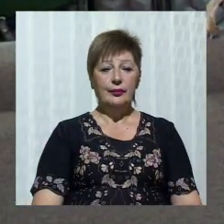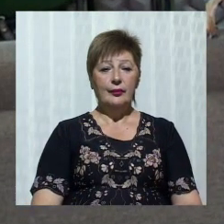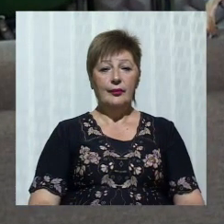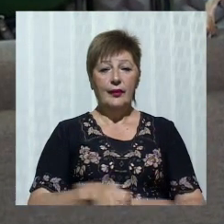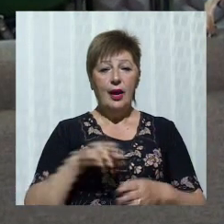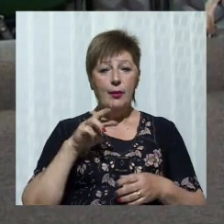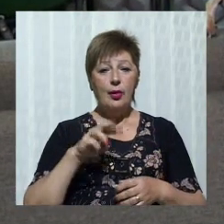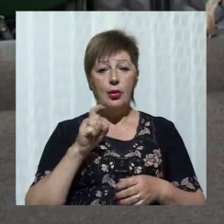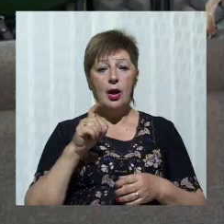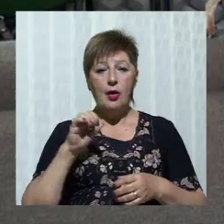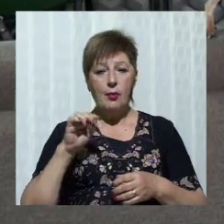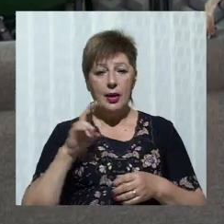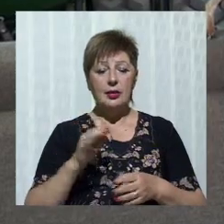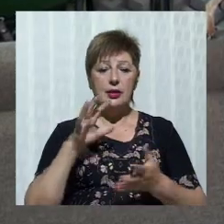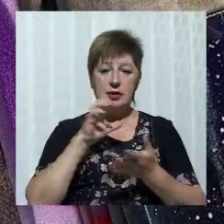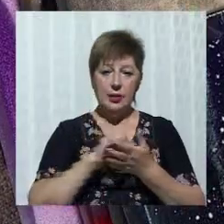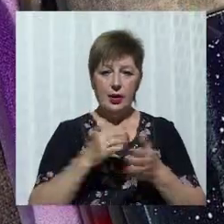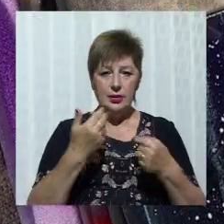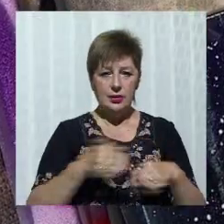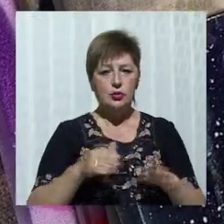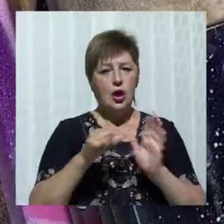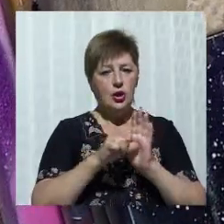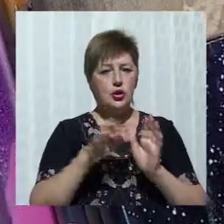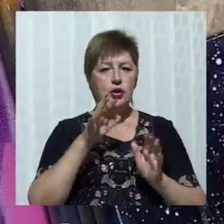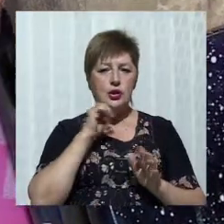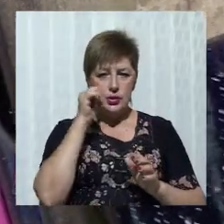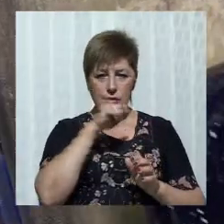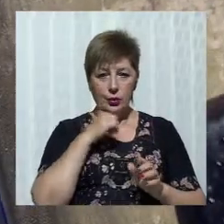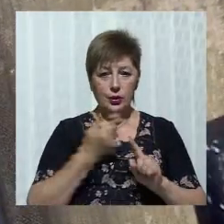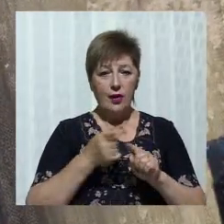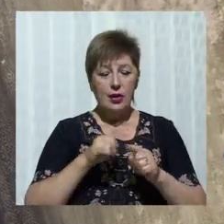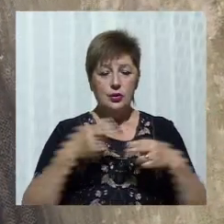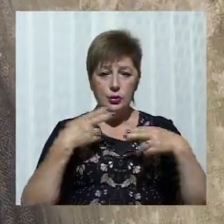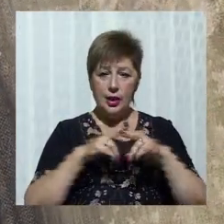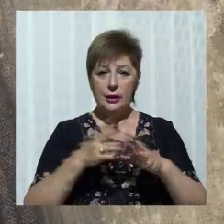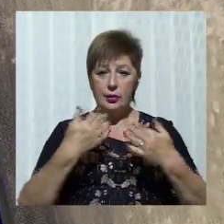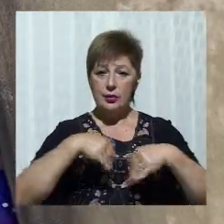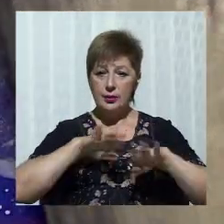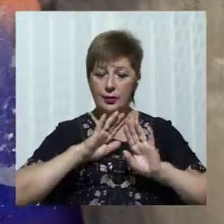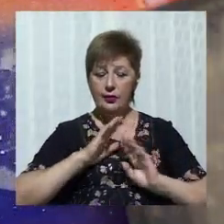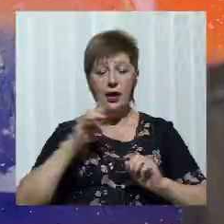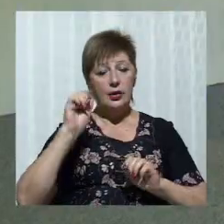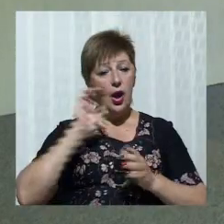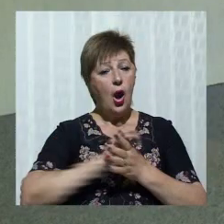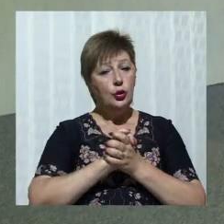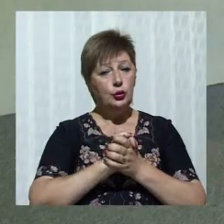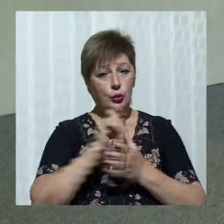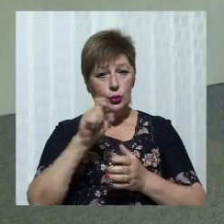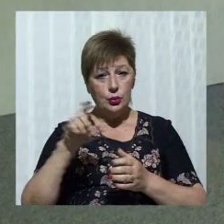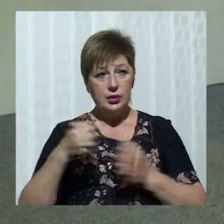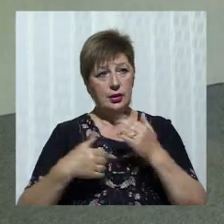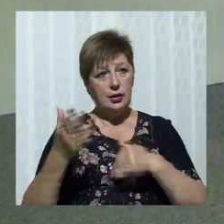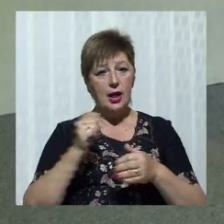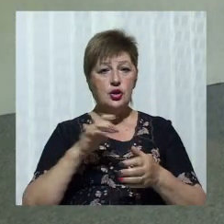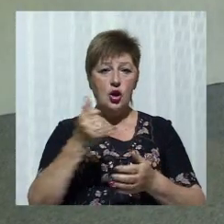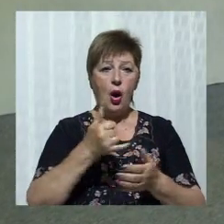Микола Хоменко займається спрей-артом 6 років. Цю техніку йому запропонували друзі. До цього малював олією. Художник каже, що перші спроби